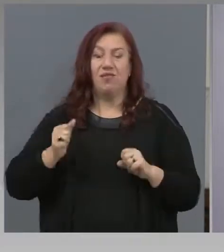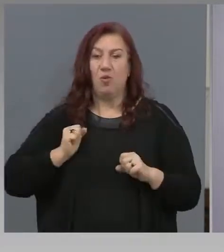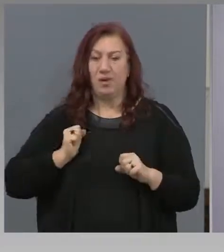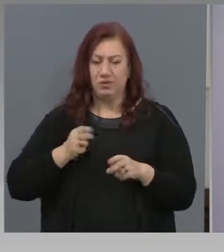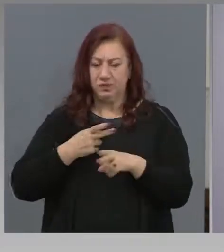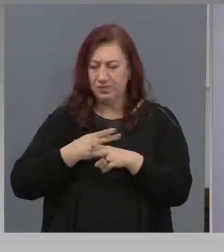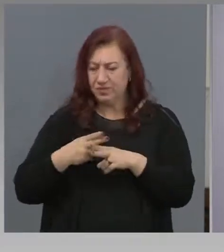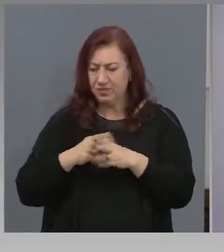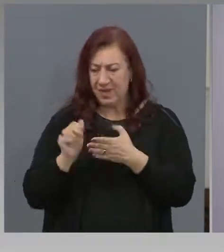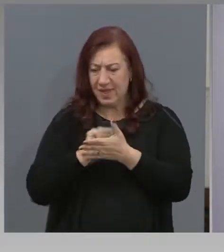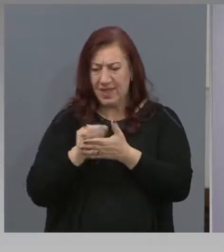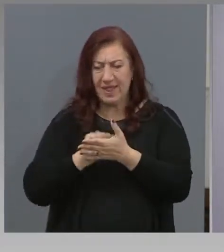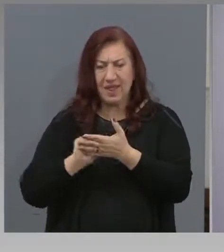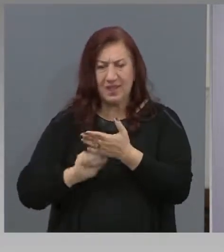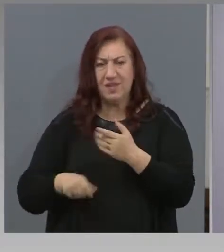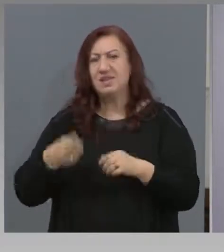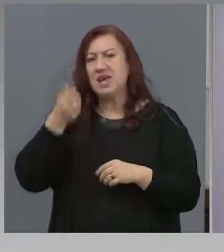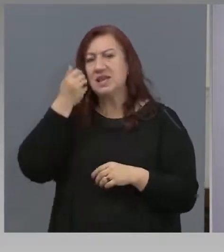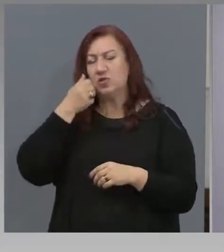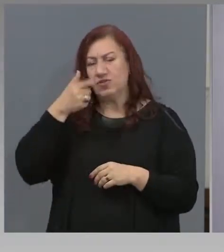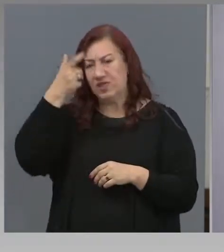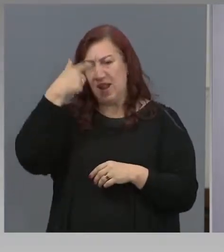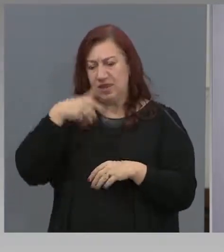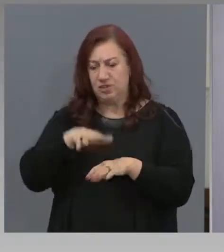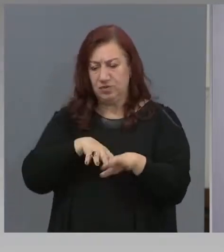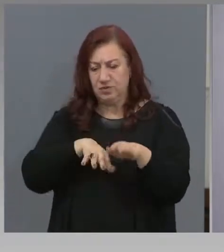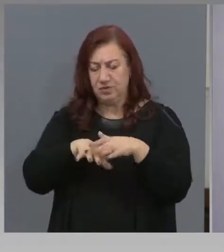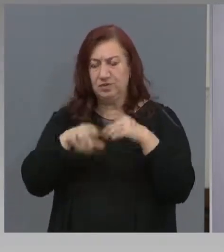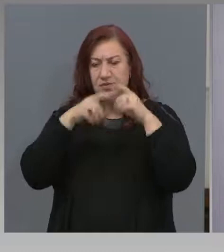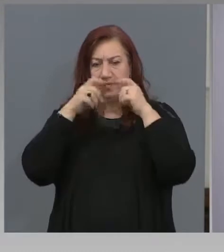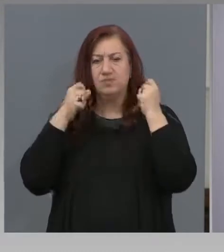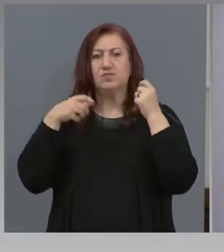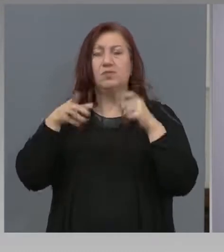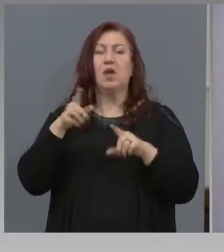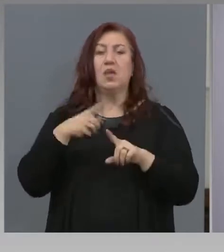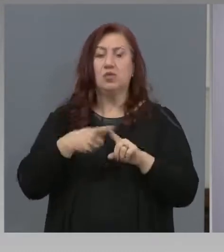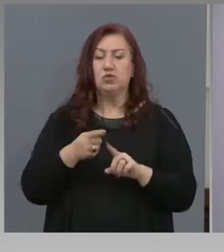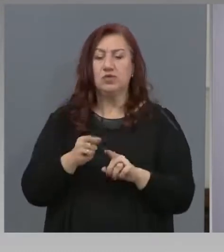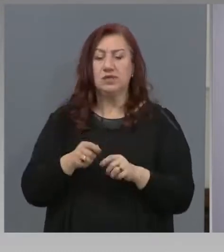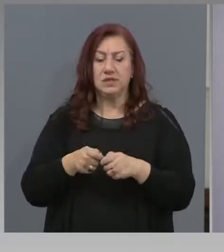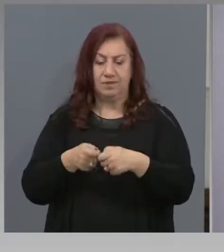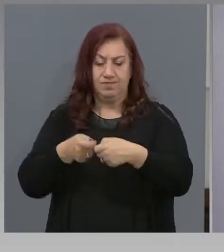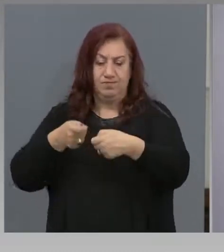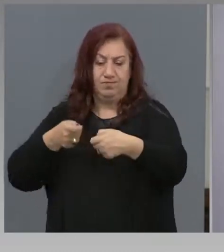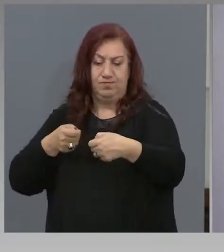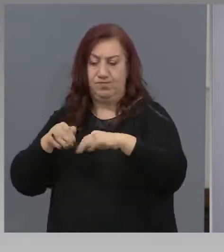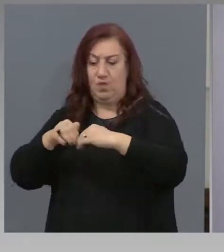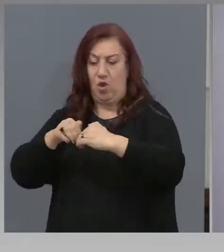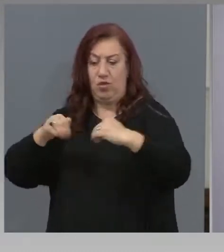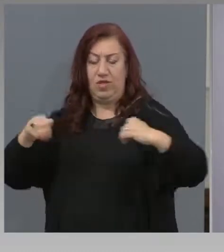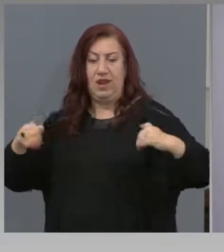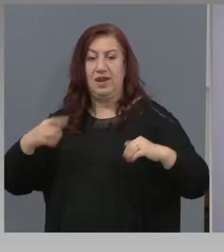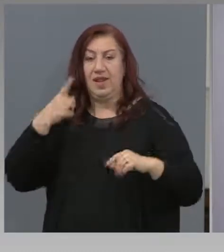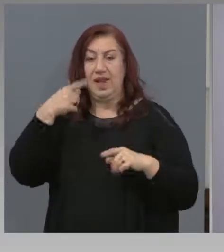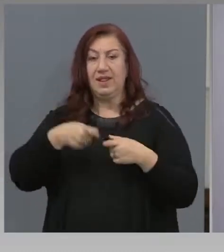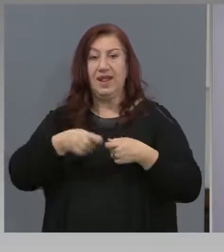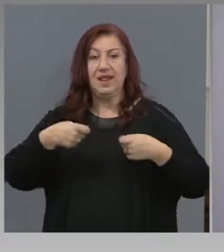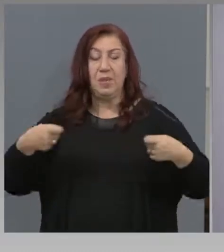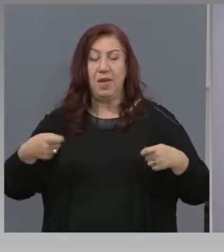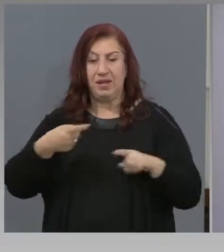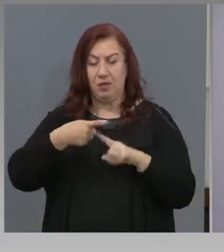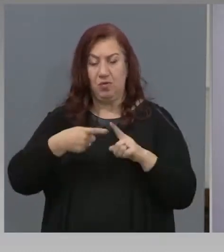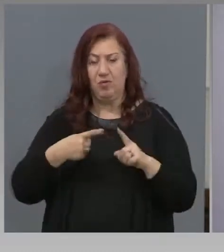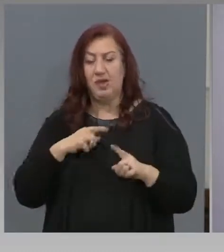Дезинфекция, използване на лични предпазни средства, устояние от понеметър и половина, влизане без струпване, отваряне на